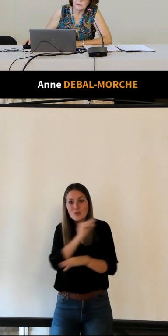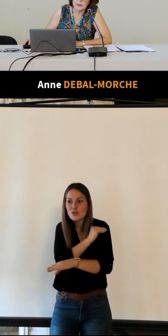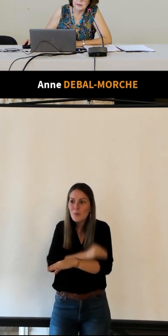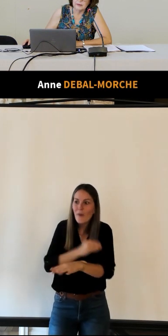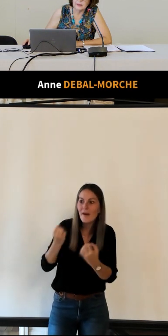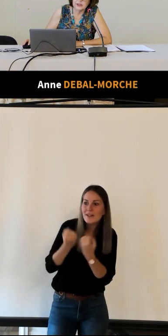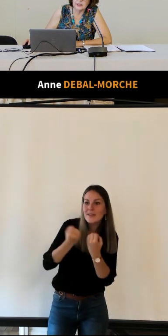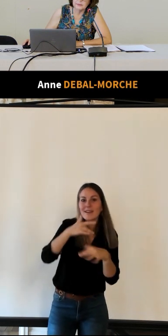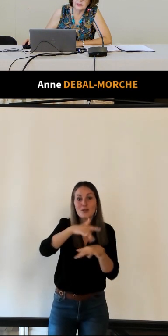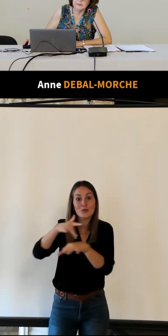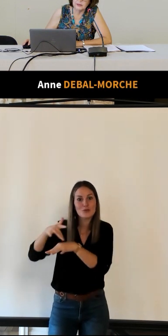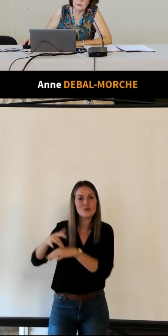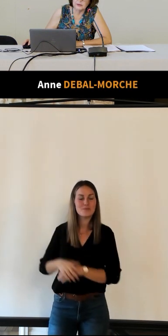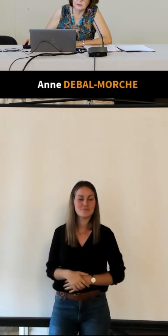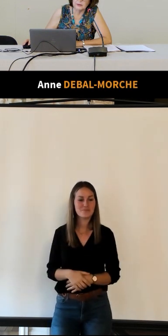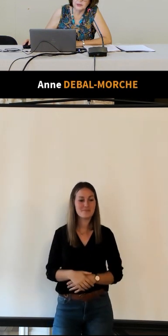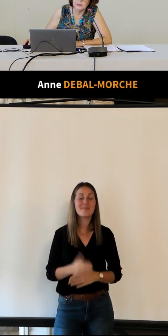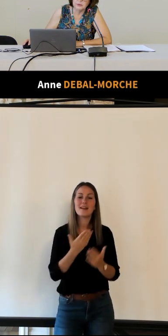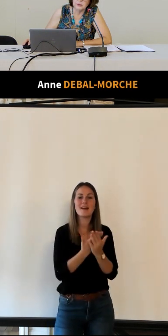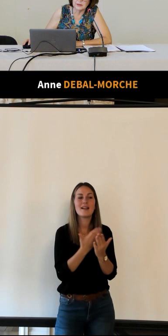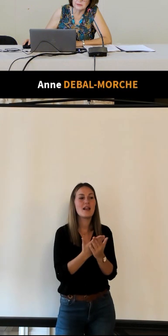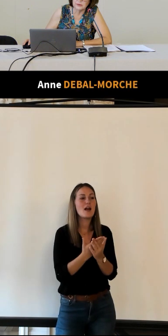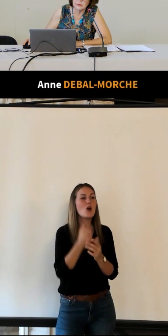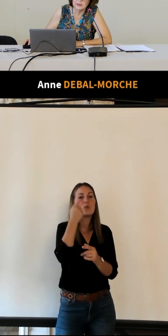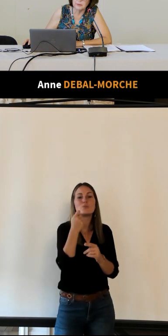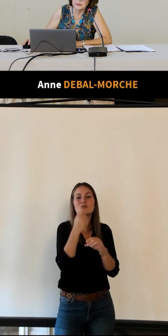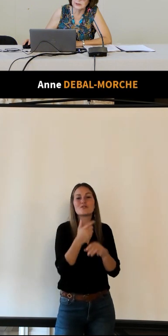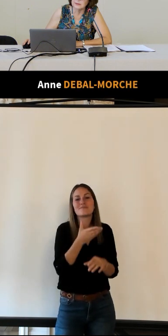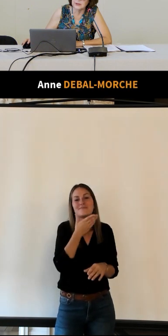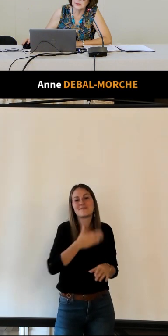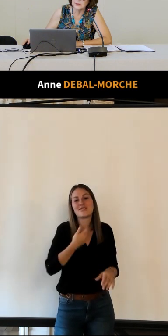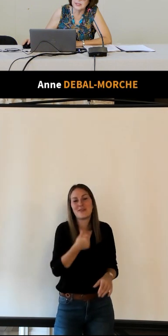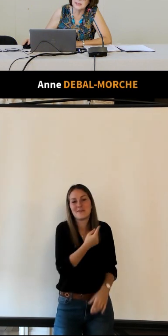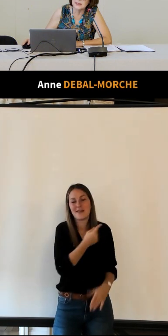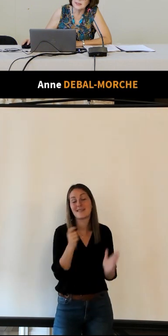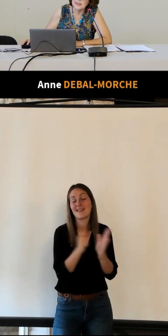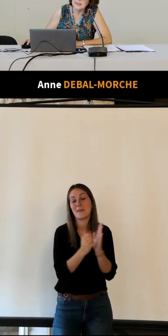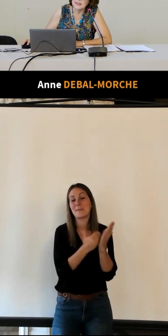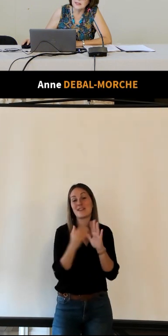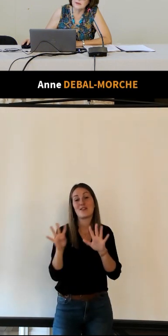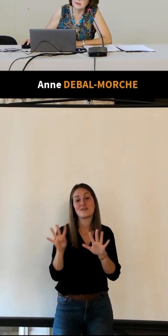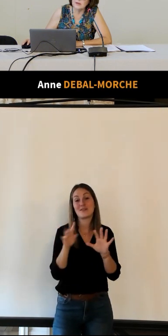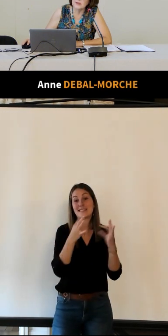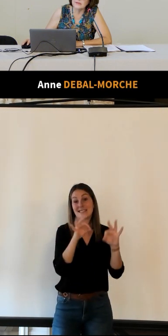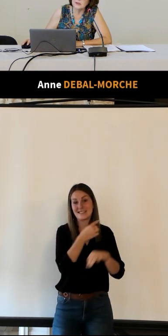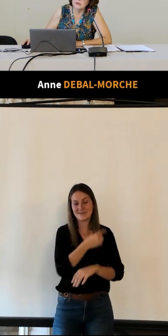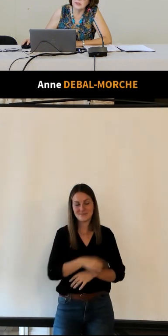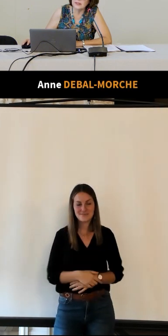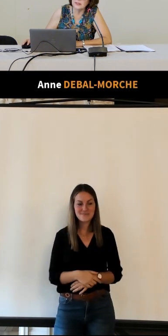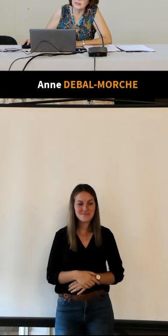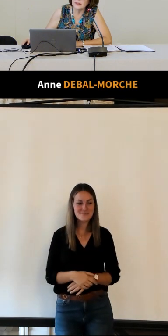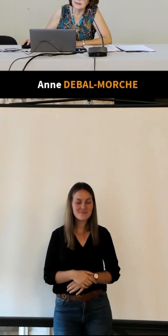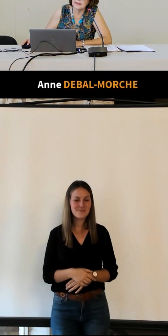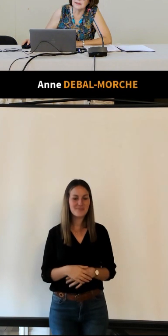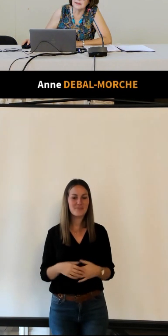là j'ai bien aimé le minibus de l'époque en 1910 et vous avez donc